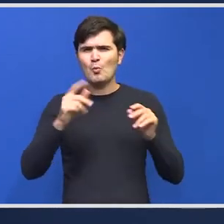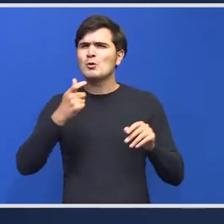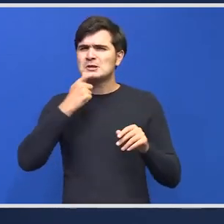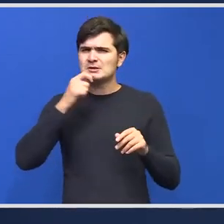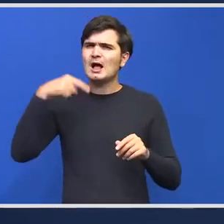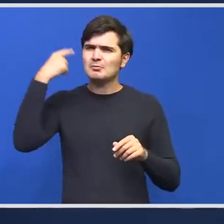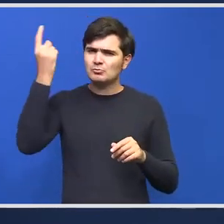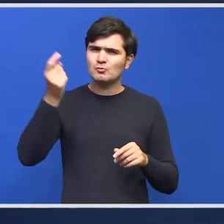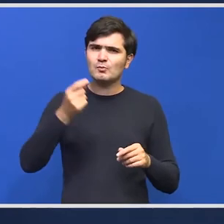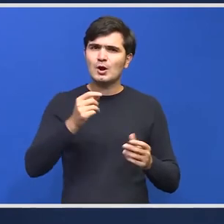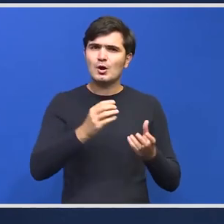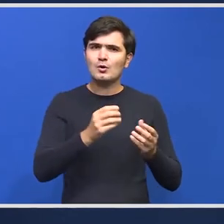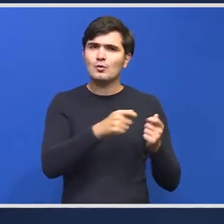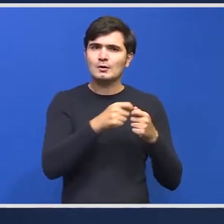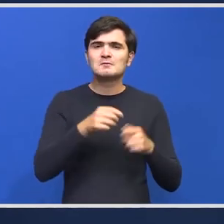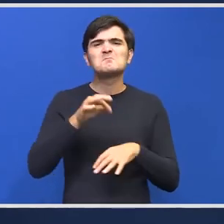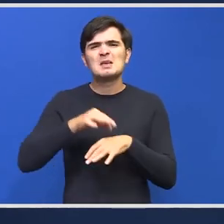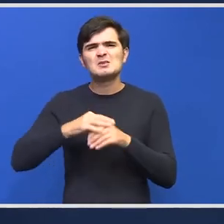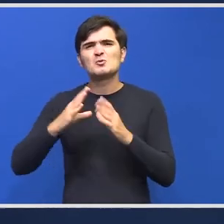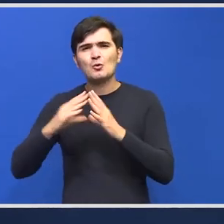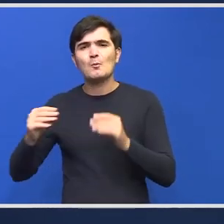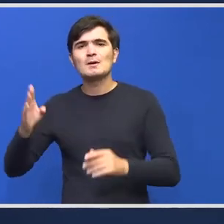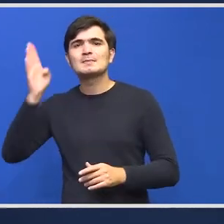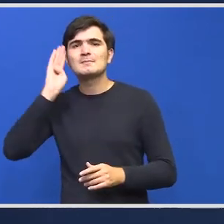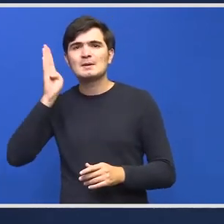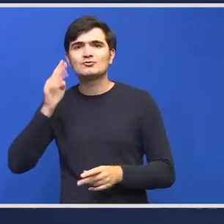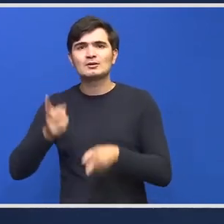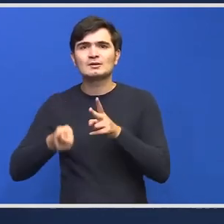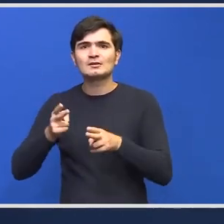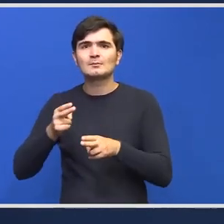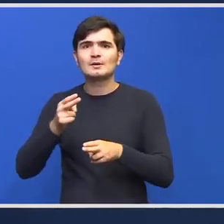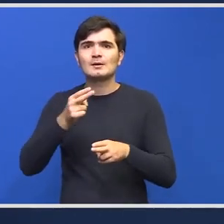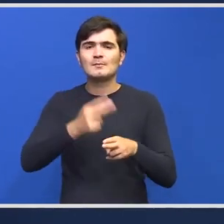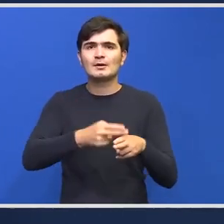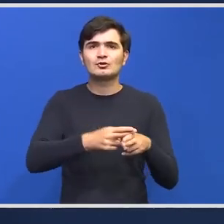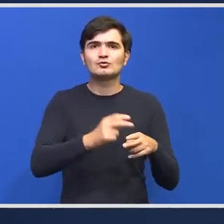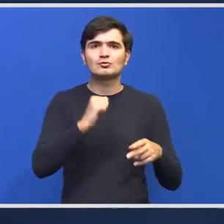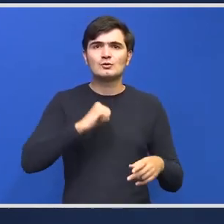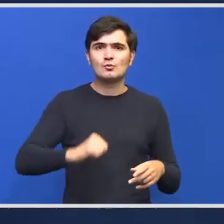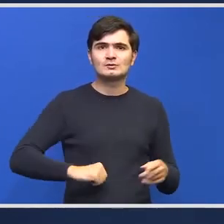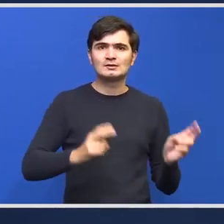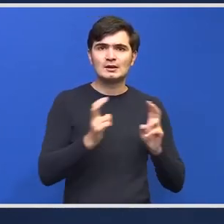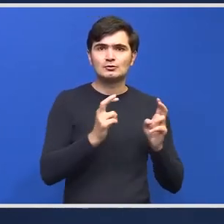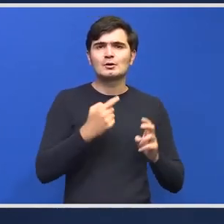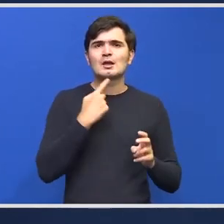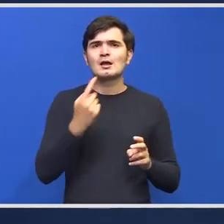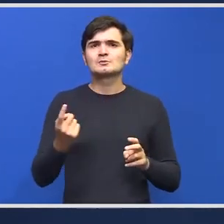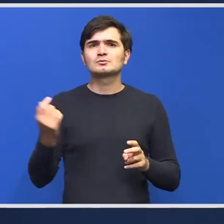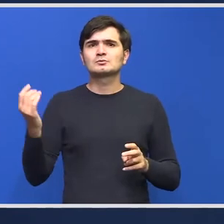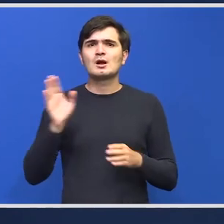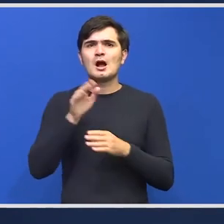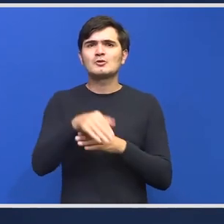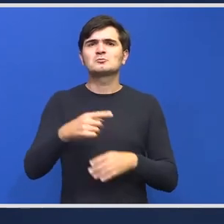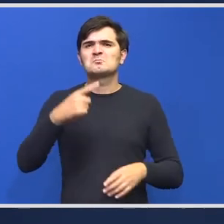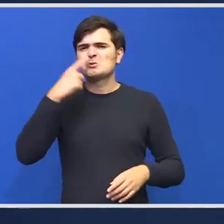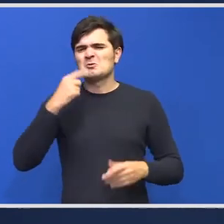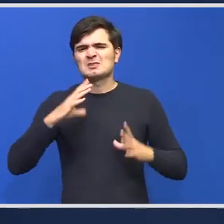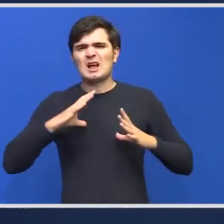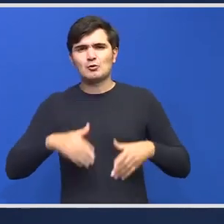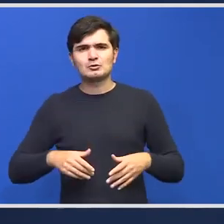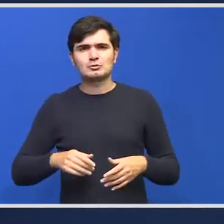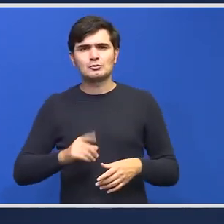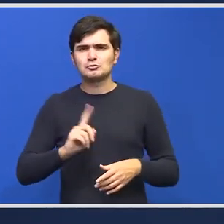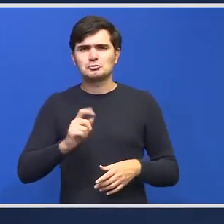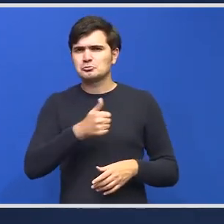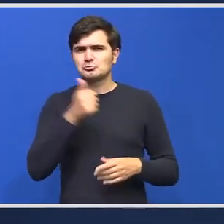colectiv medicul român din Belgia care le-a tratat pe paciente electrocutat la Constanța povestea că acesta a ajuns mirosind îngrozitor și nu doar cu